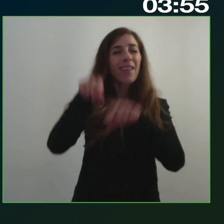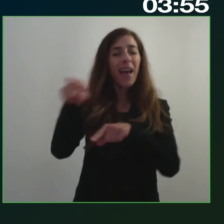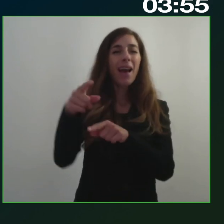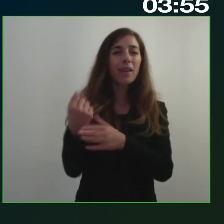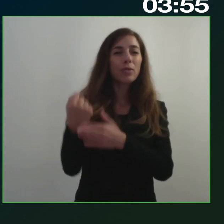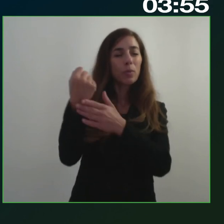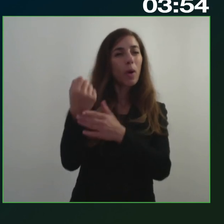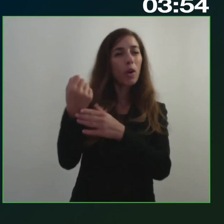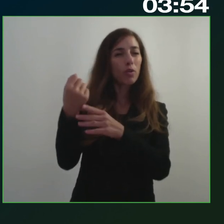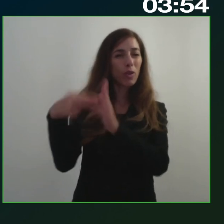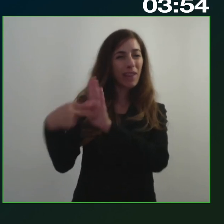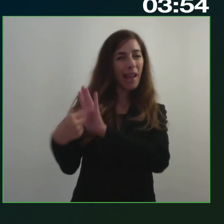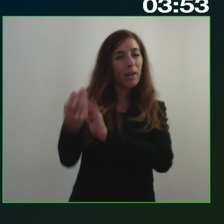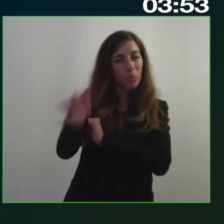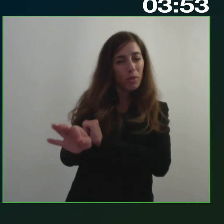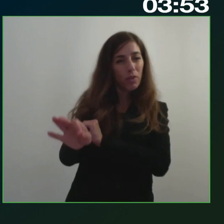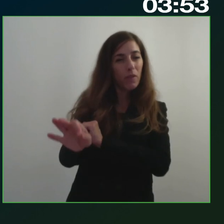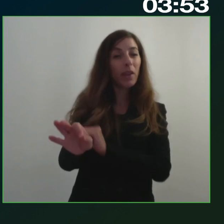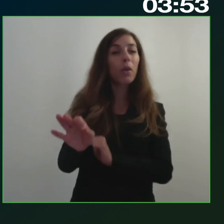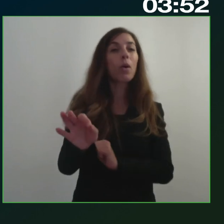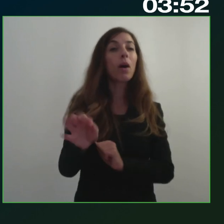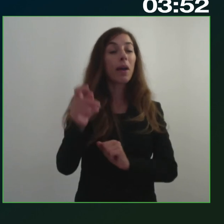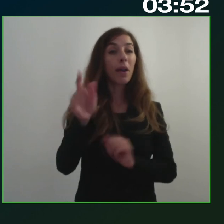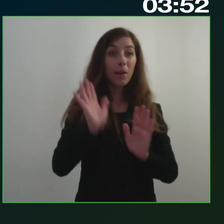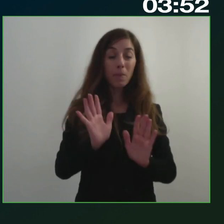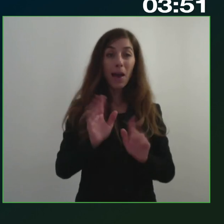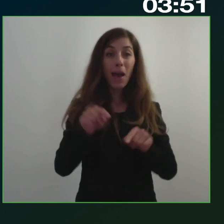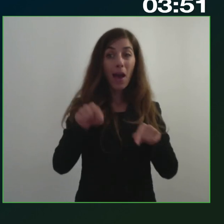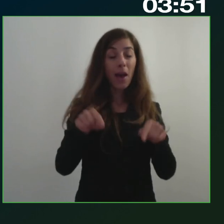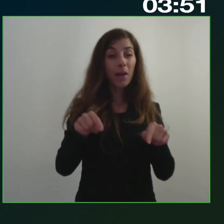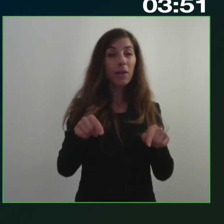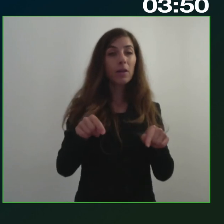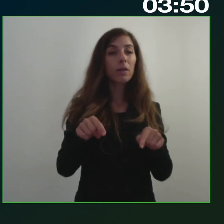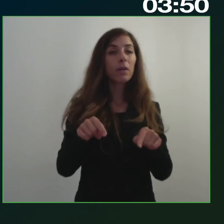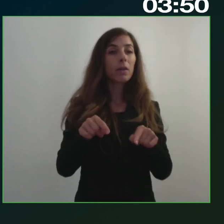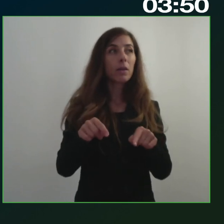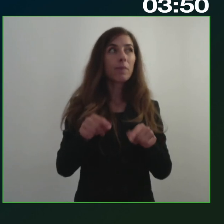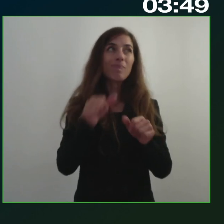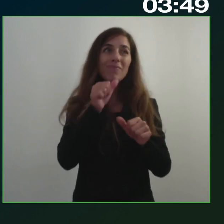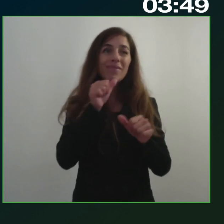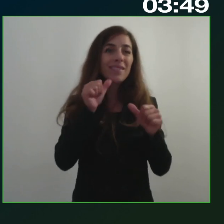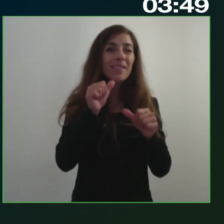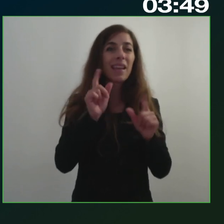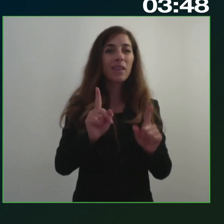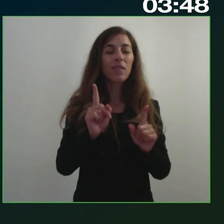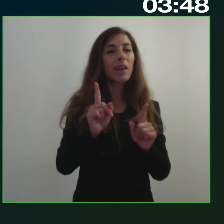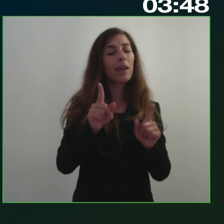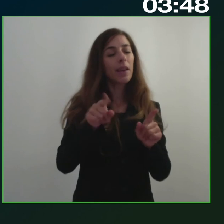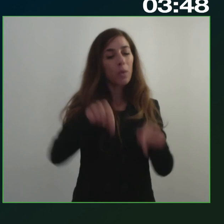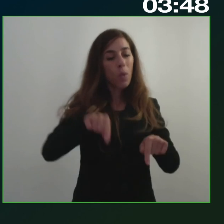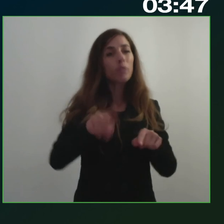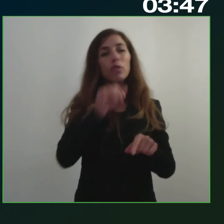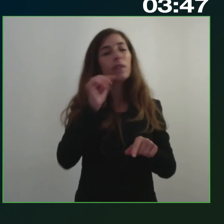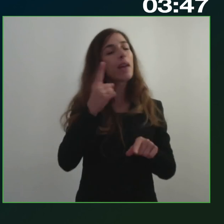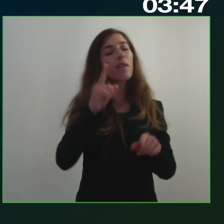ma questo merita una concentrazione su pochi settori prioritari per